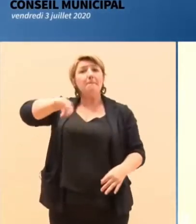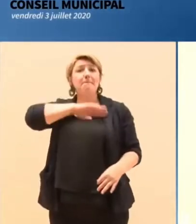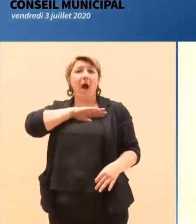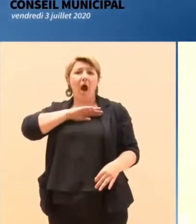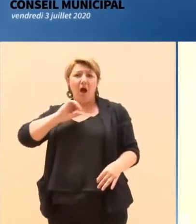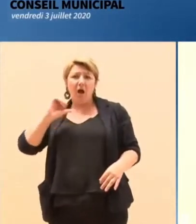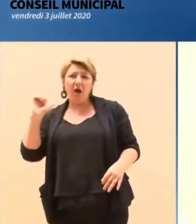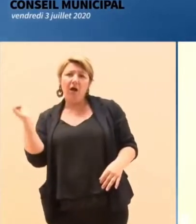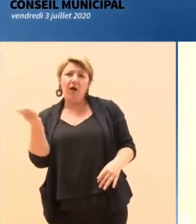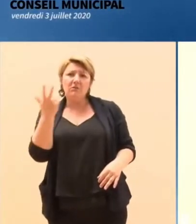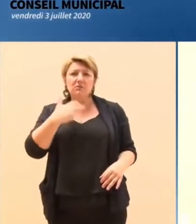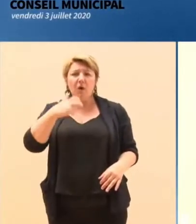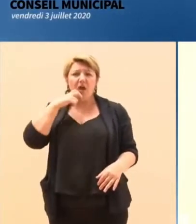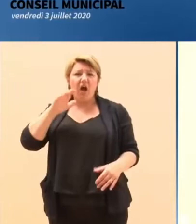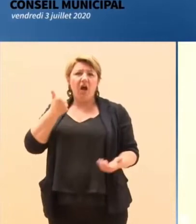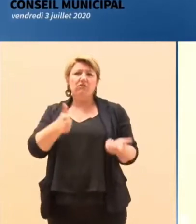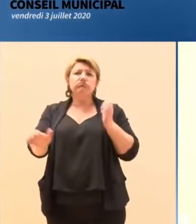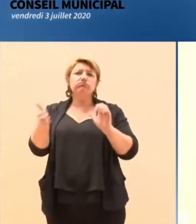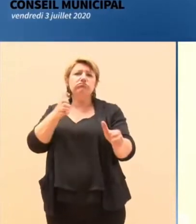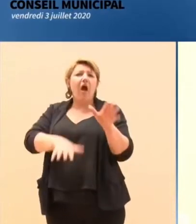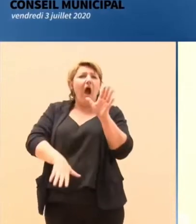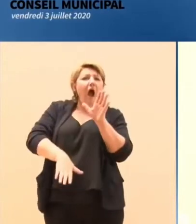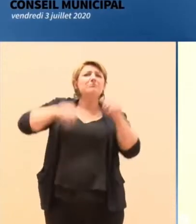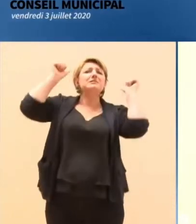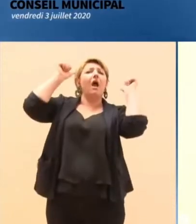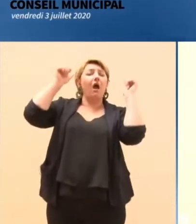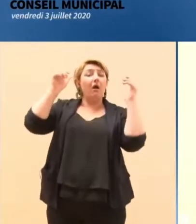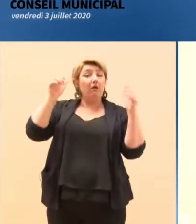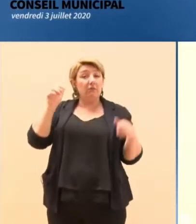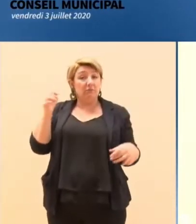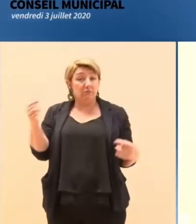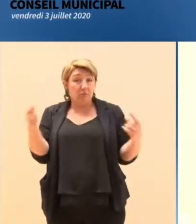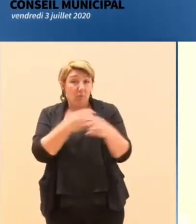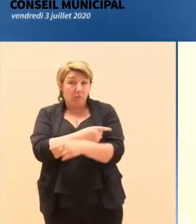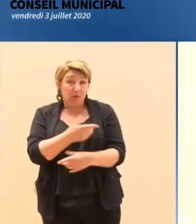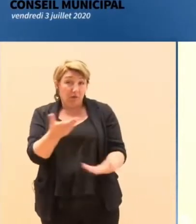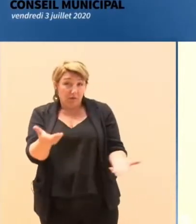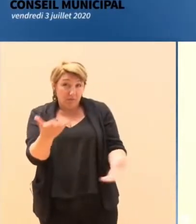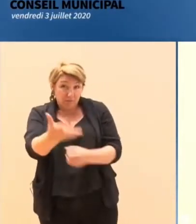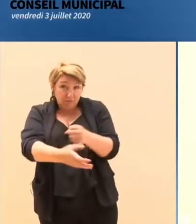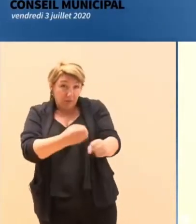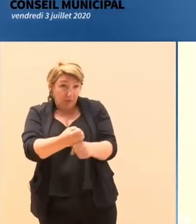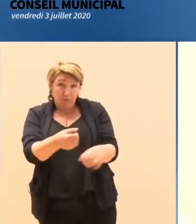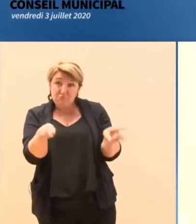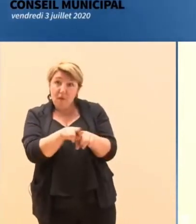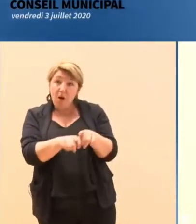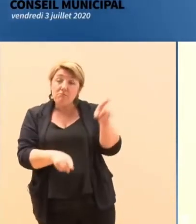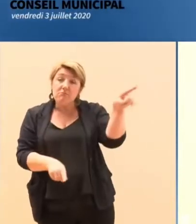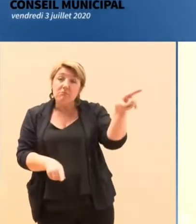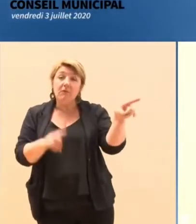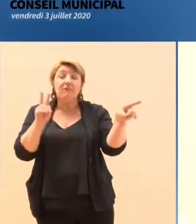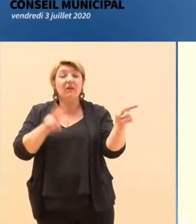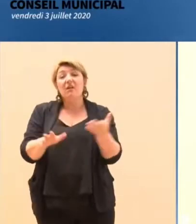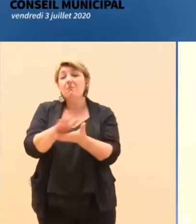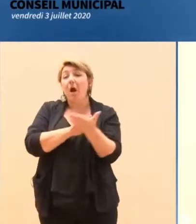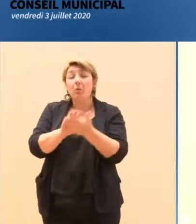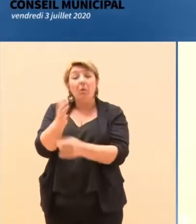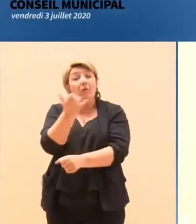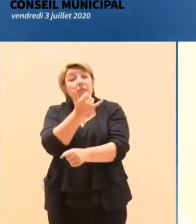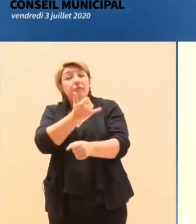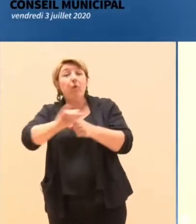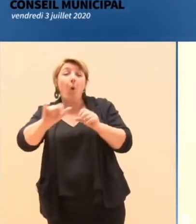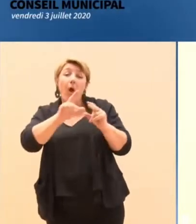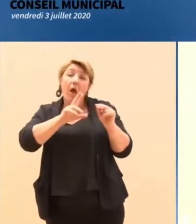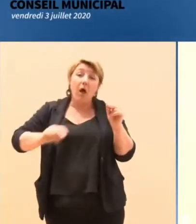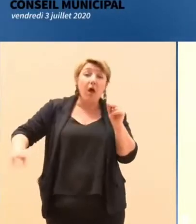il est lui-même le maire de l'abstention. Je suis contraint de rappeler, pour démentir cette fake news, qu'en 1983